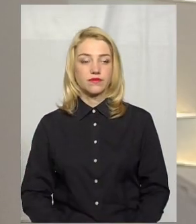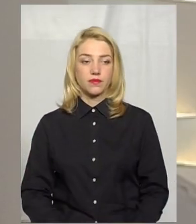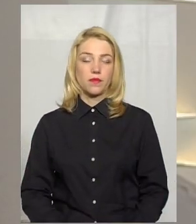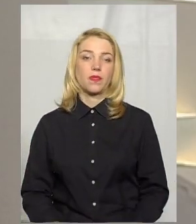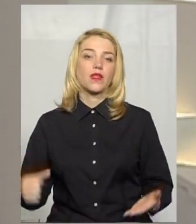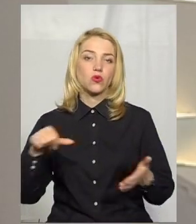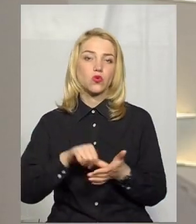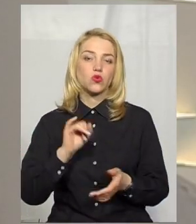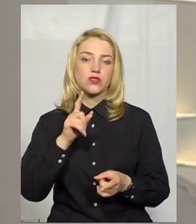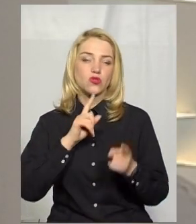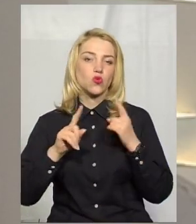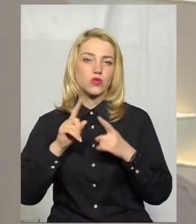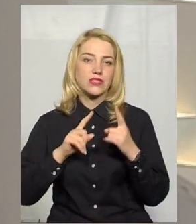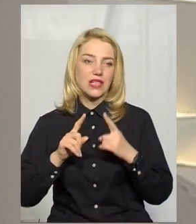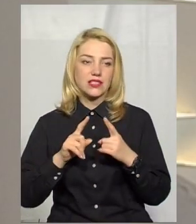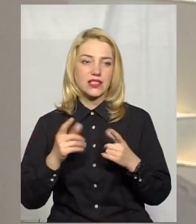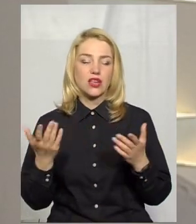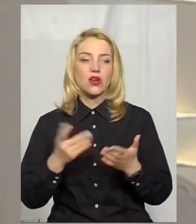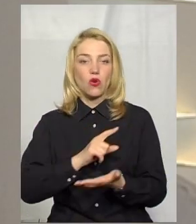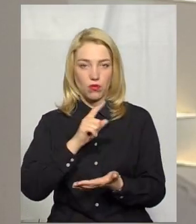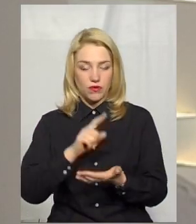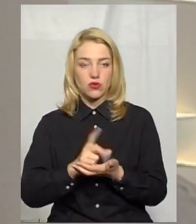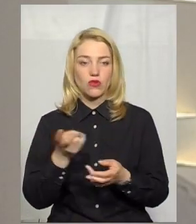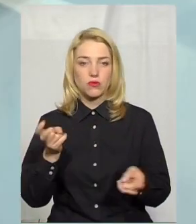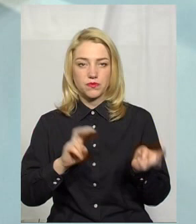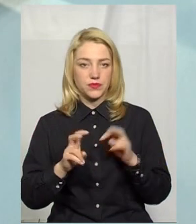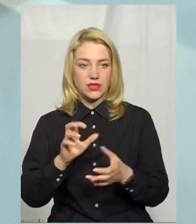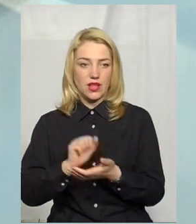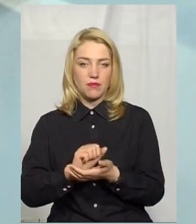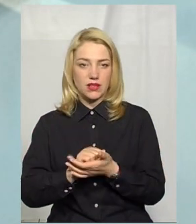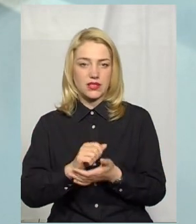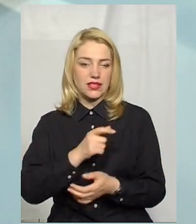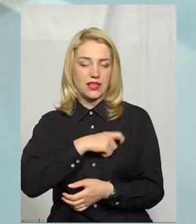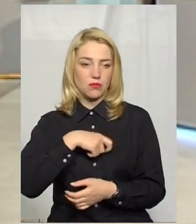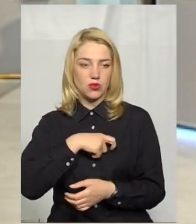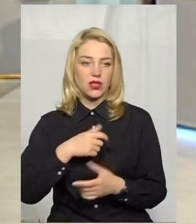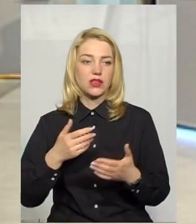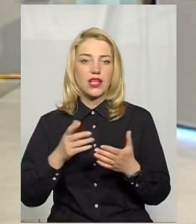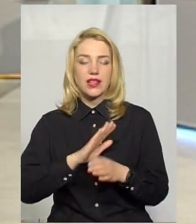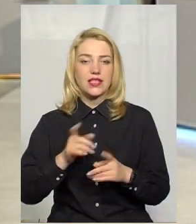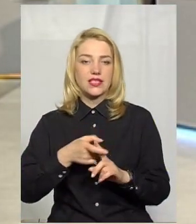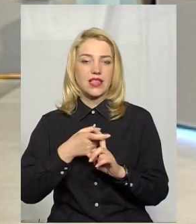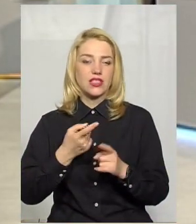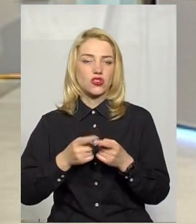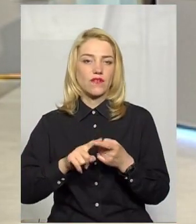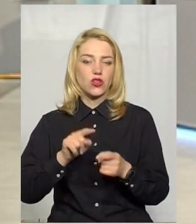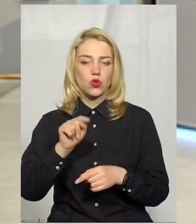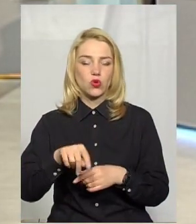Участь у сесіях, чим, власне, обов'язково повинні займатися депутати, незалежно від того, чи